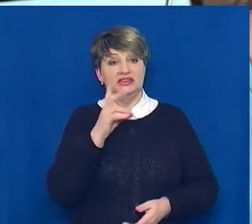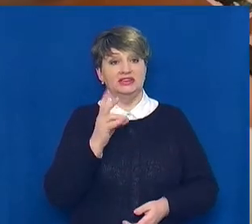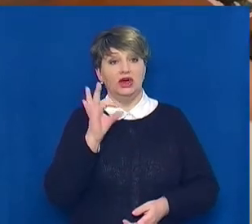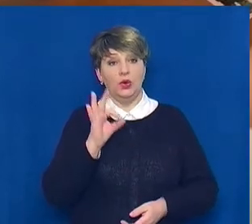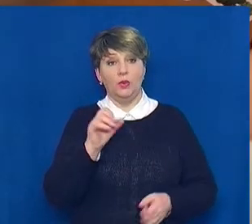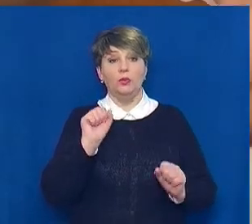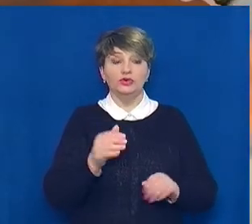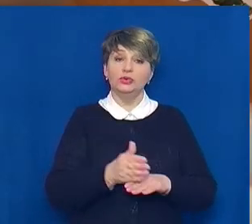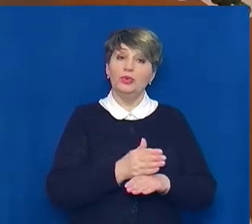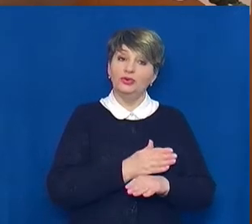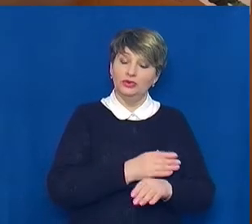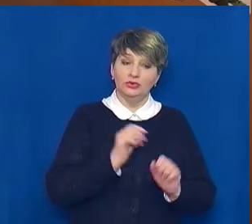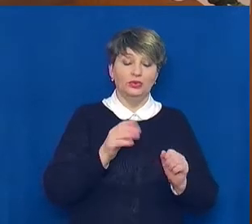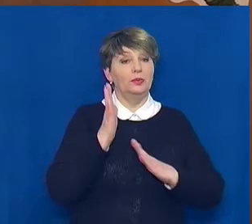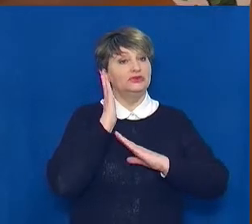поспати.